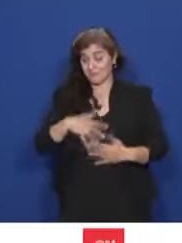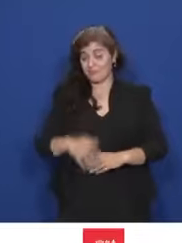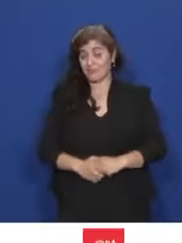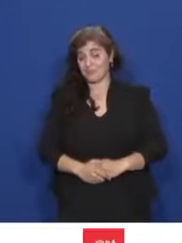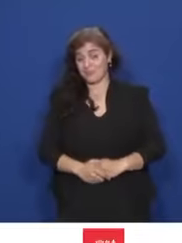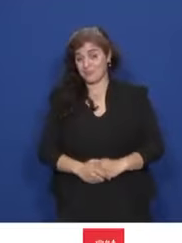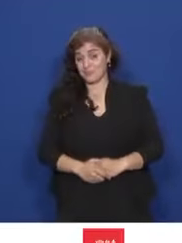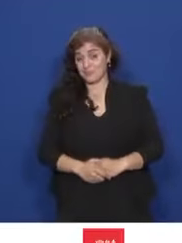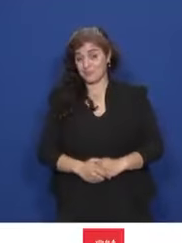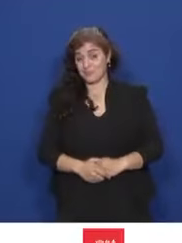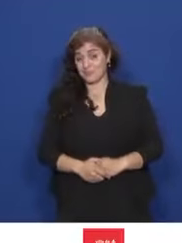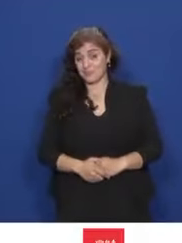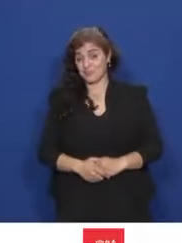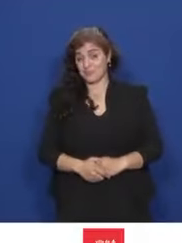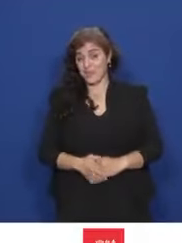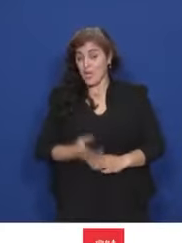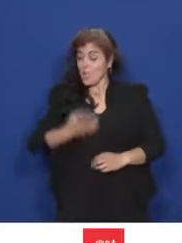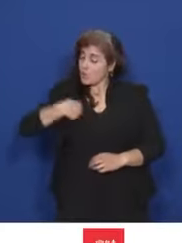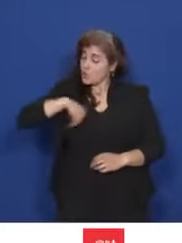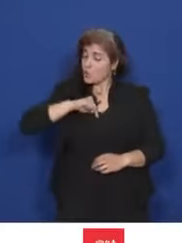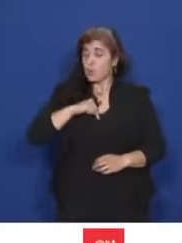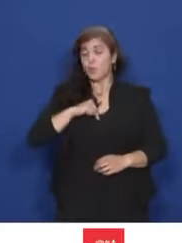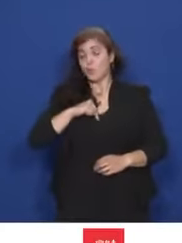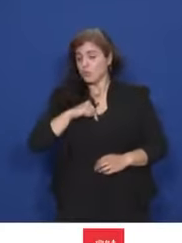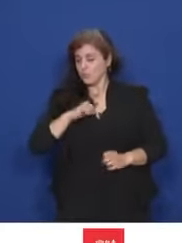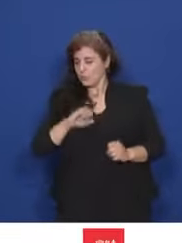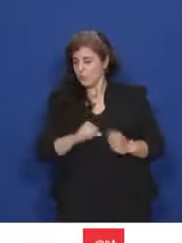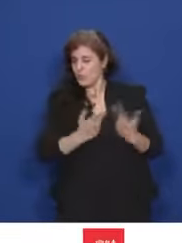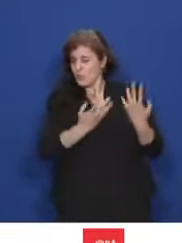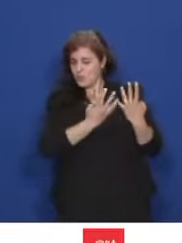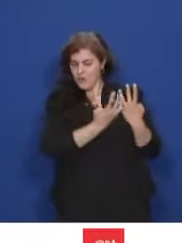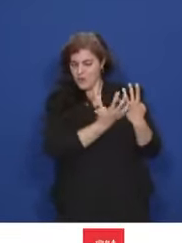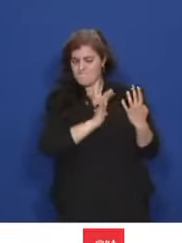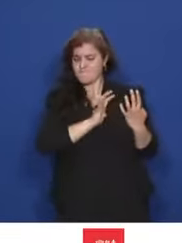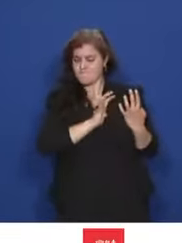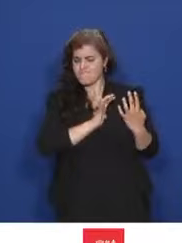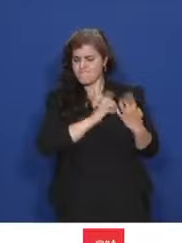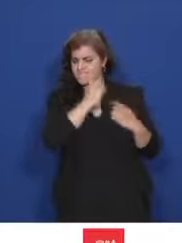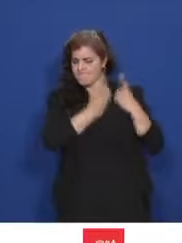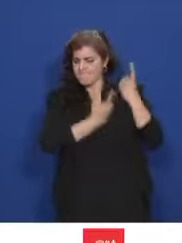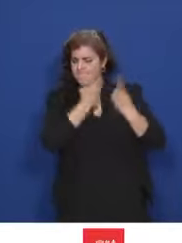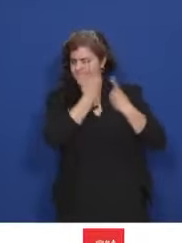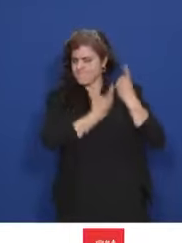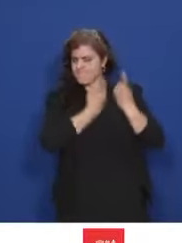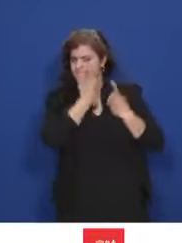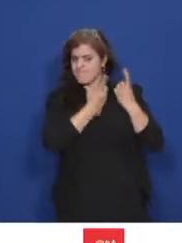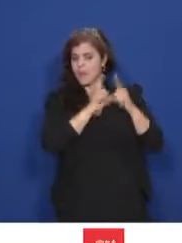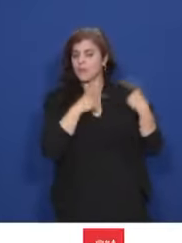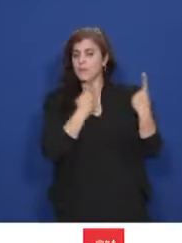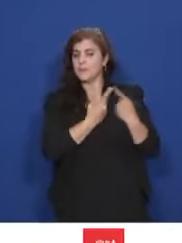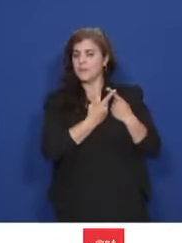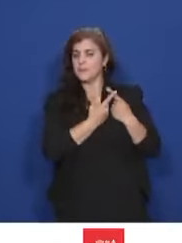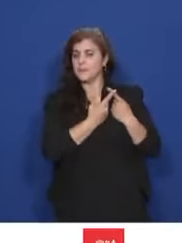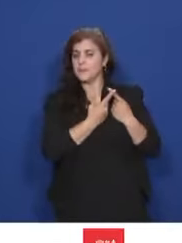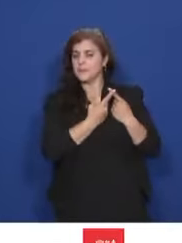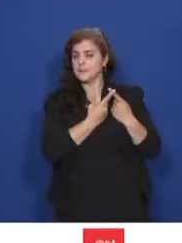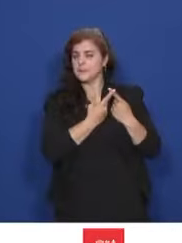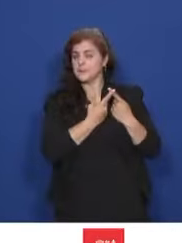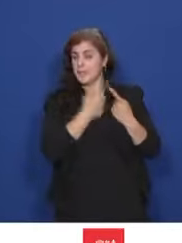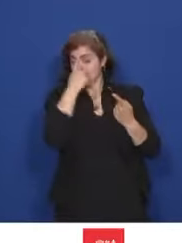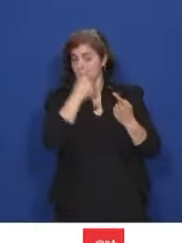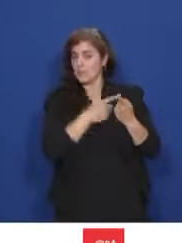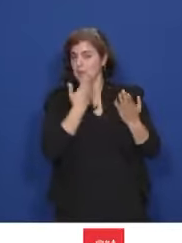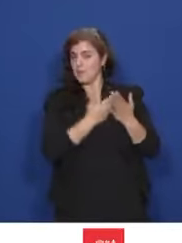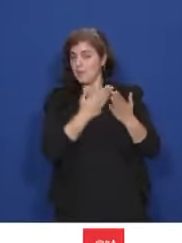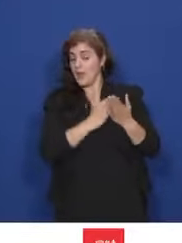Nous étions à évoquer cette question en commission par rapport à la